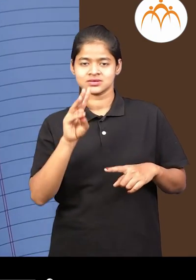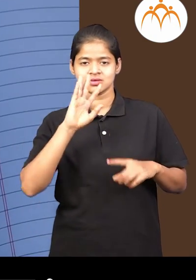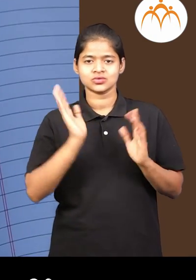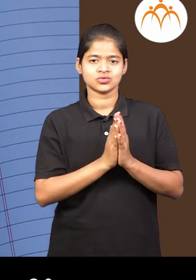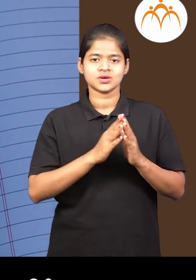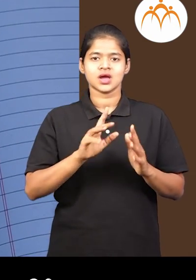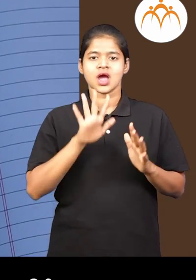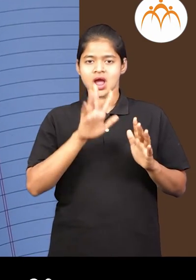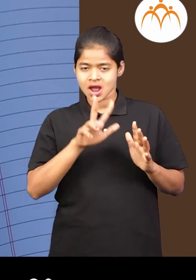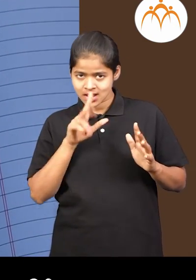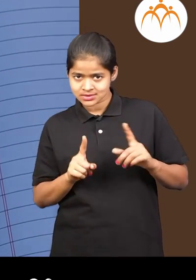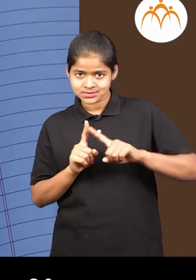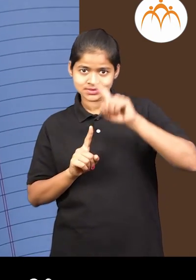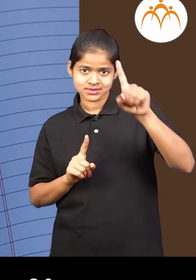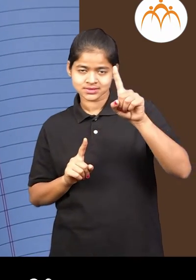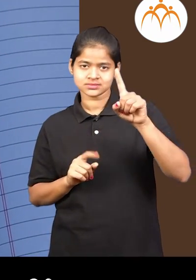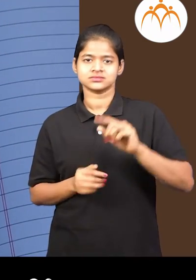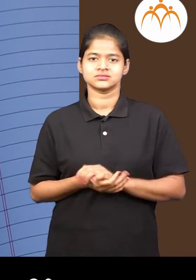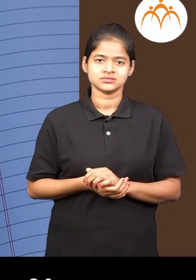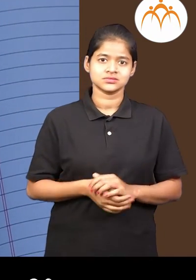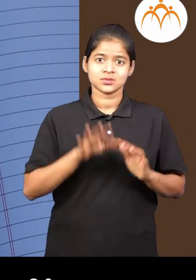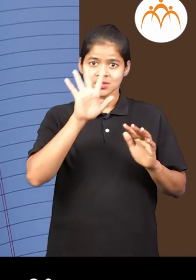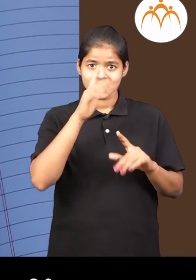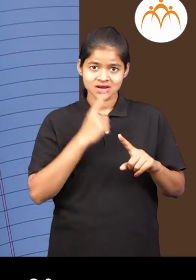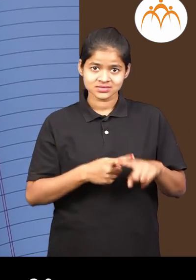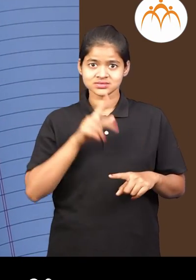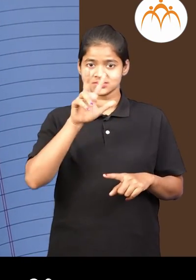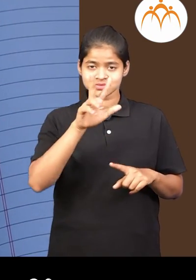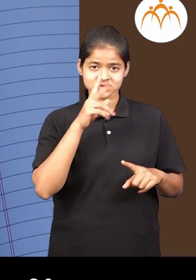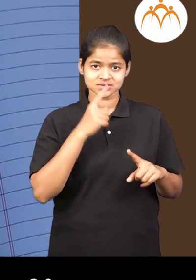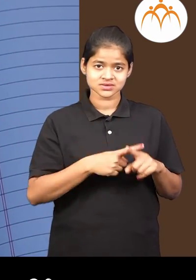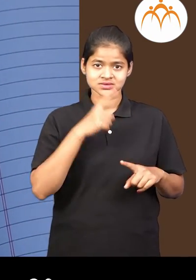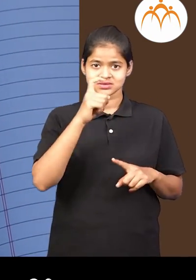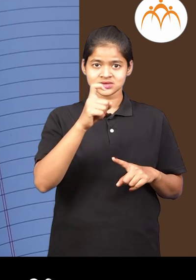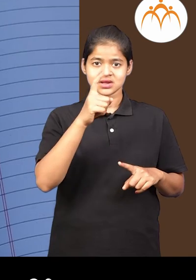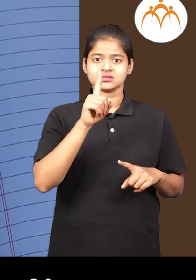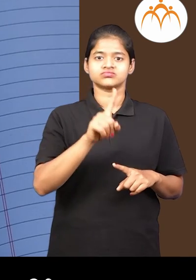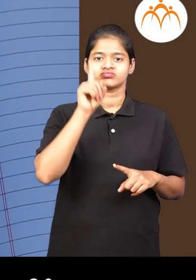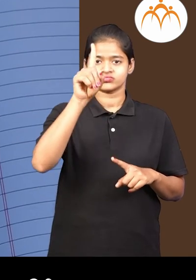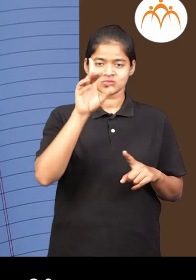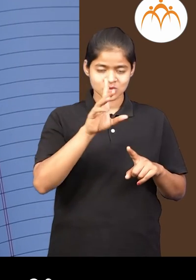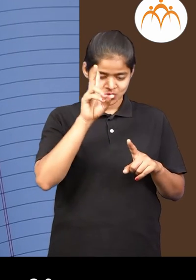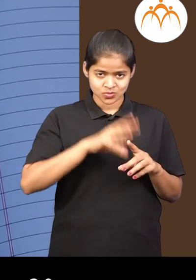1 5 अधिक 8 अधिक 7 मंजे 2 अधिक 21